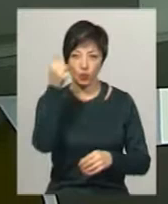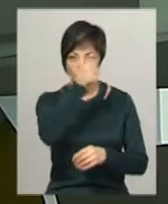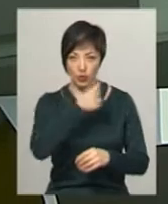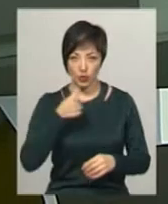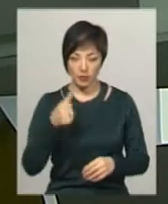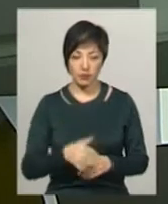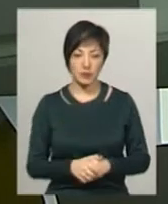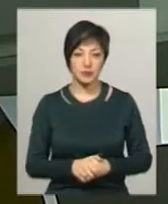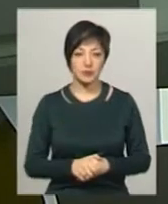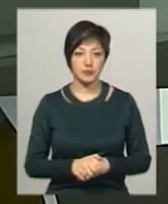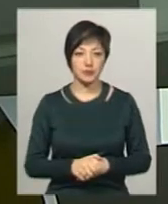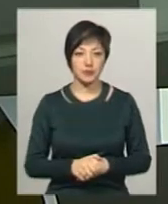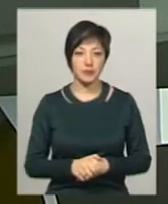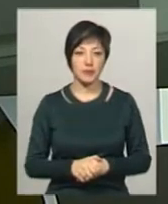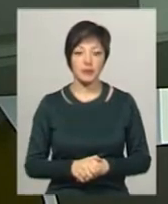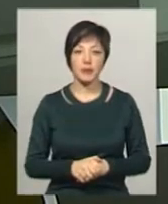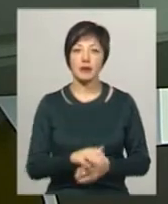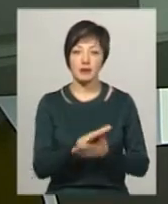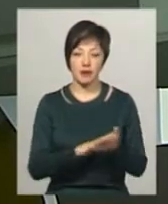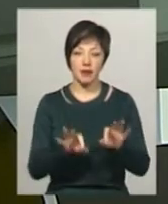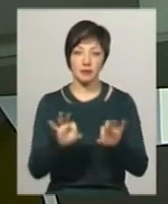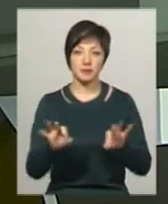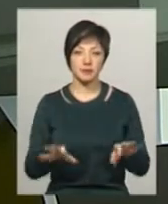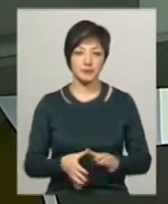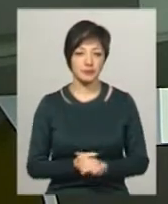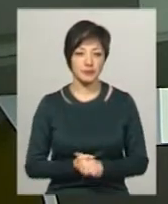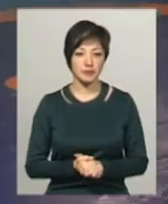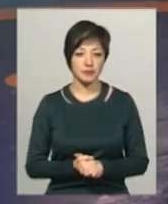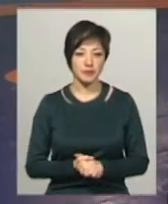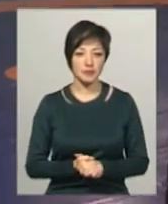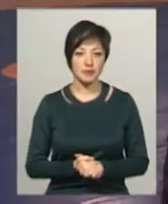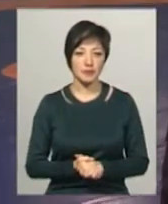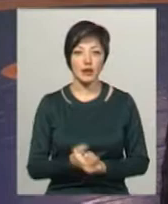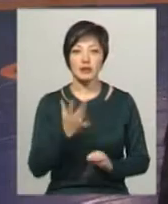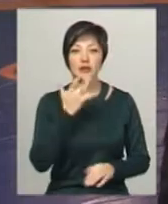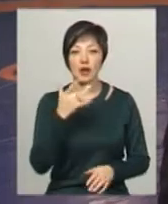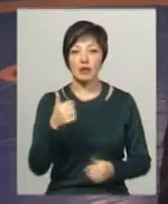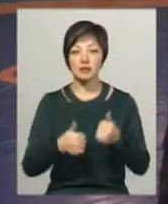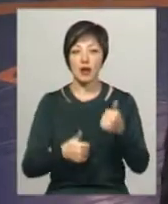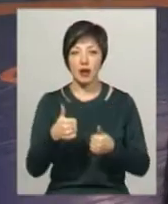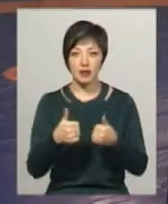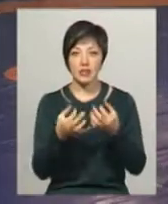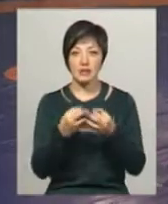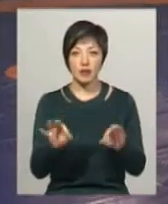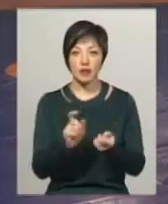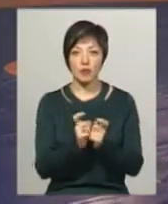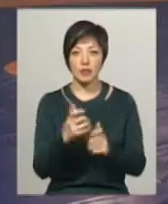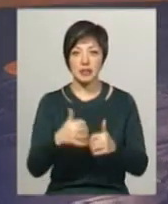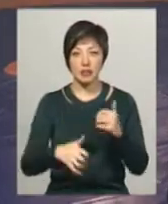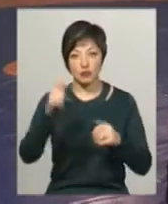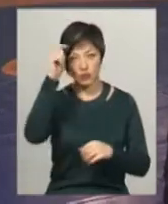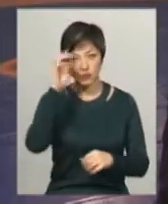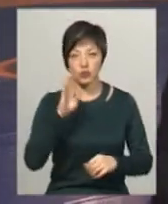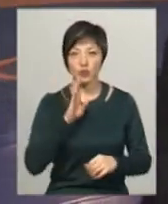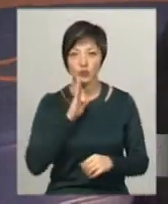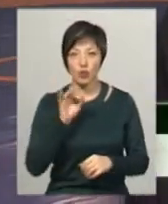22 областей України. Світлана Поробок продовжить. Національні змагання з вільної боротьби серед чоловіків